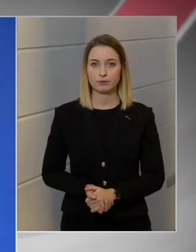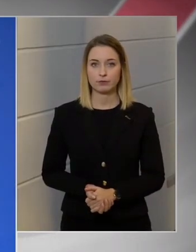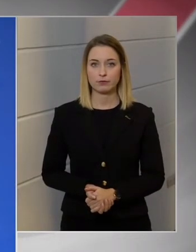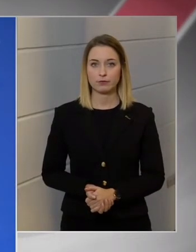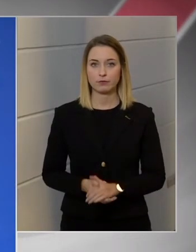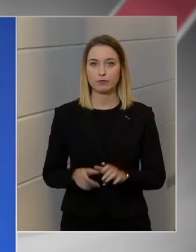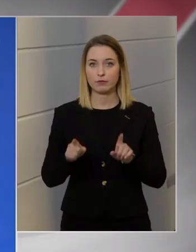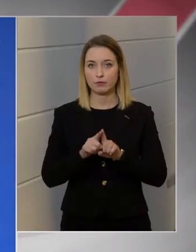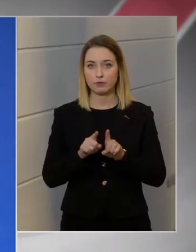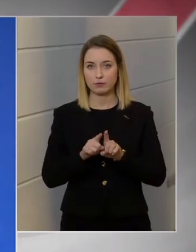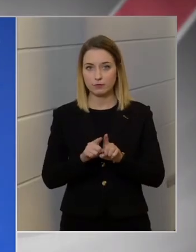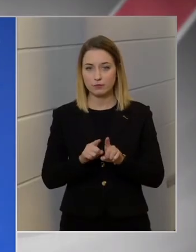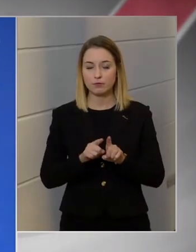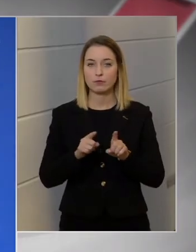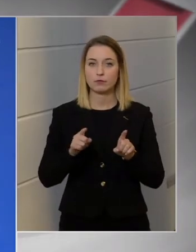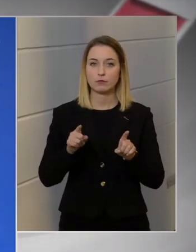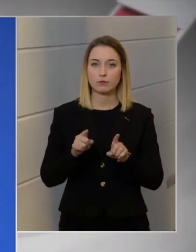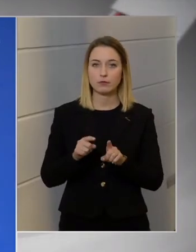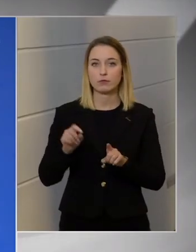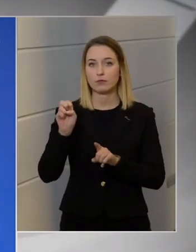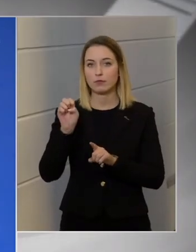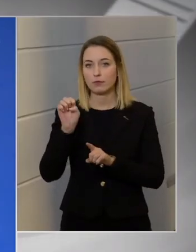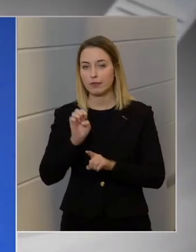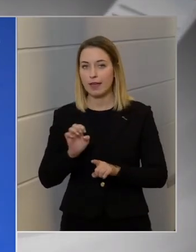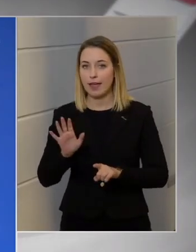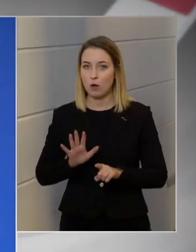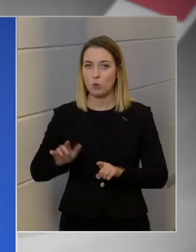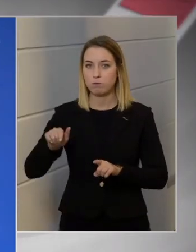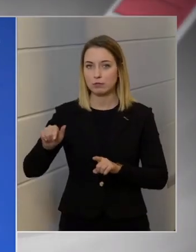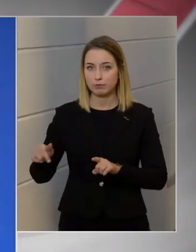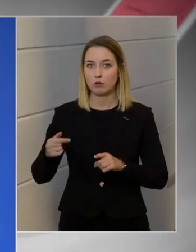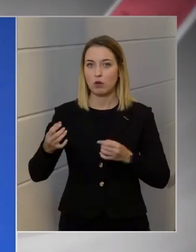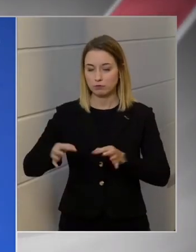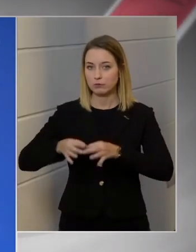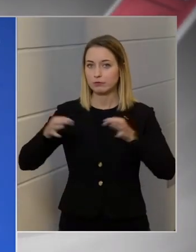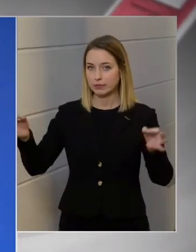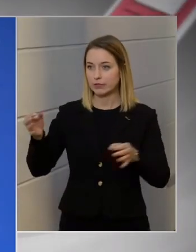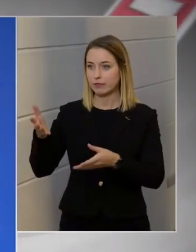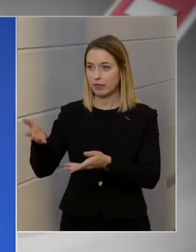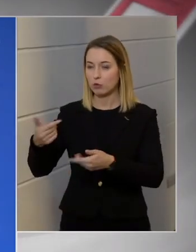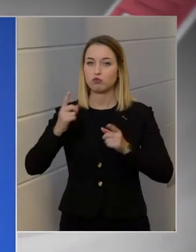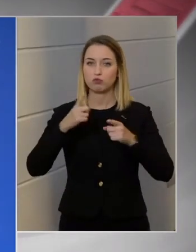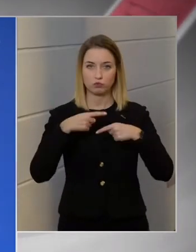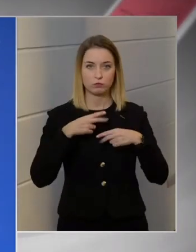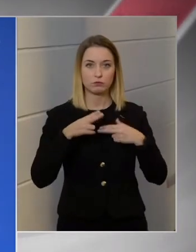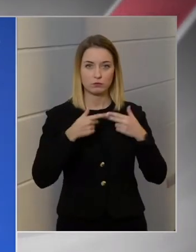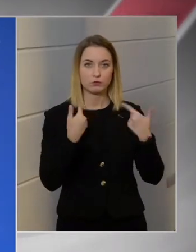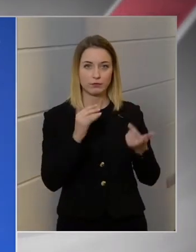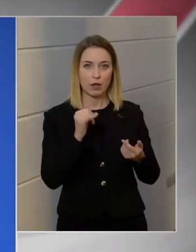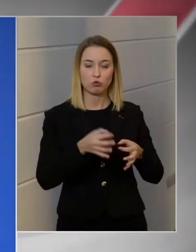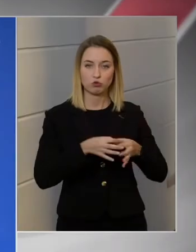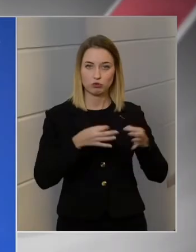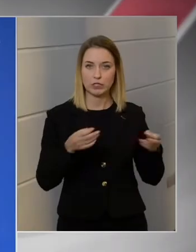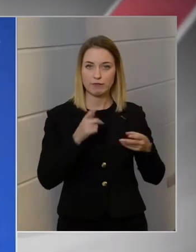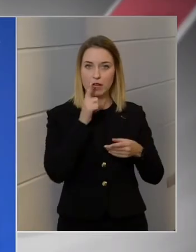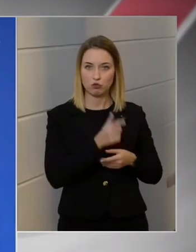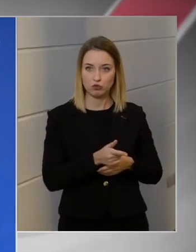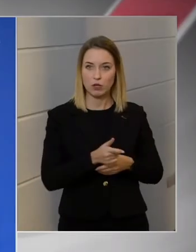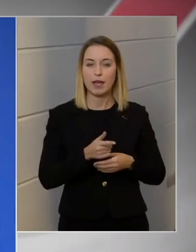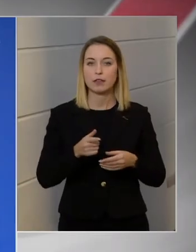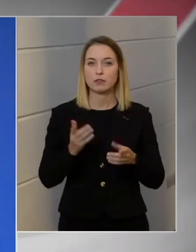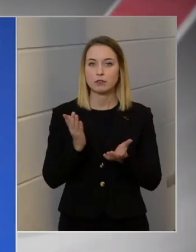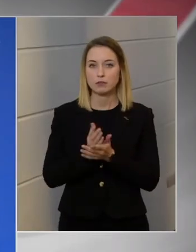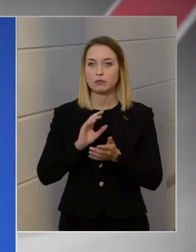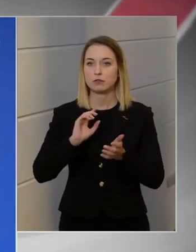Azt, hogy egy olyan adat, amit Európa számtalan országában nyilvánosságra hoznak, nálunk is nyilvános lesz. Ennek van visszatartó ereje a bűncselekmény elkövetésénél, és van